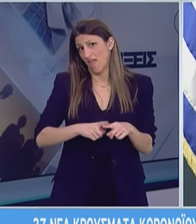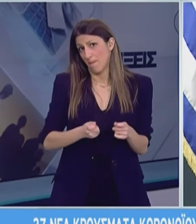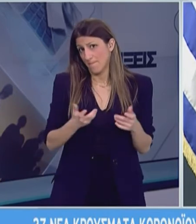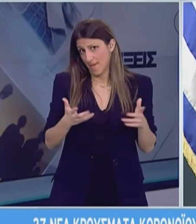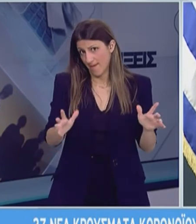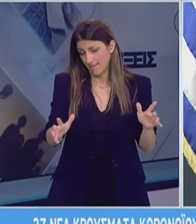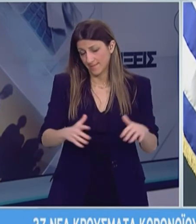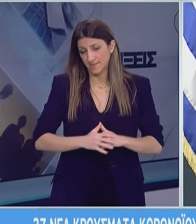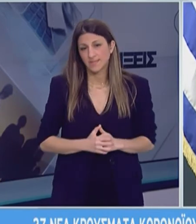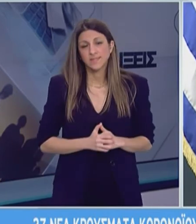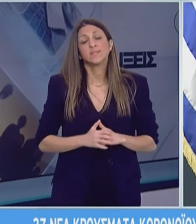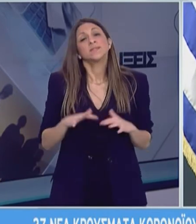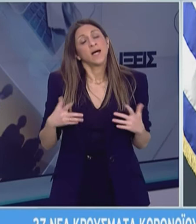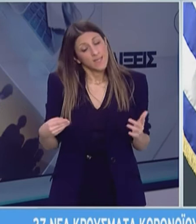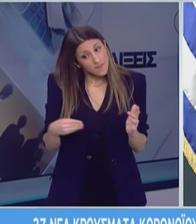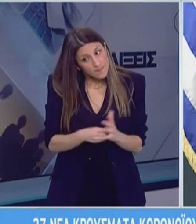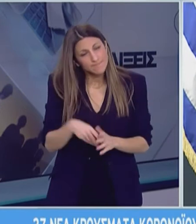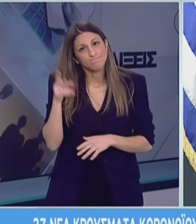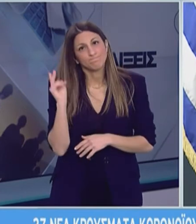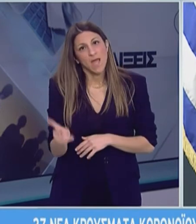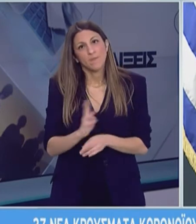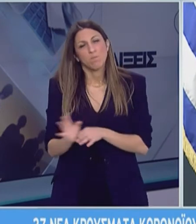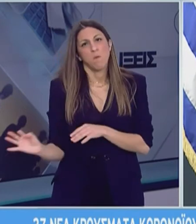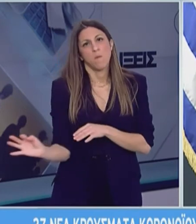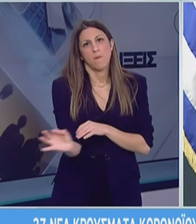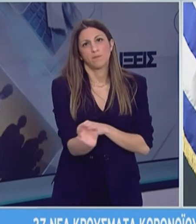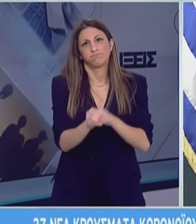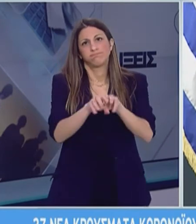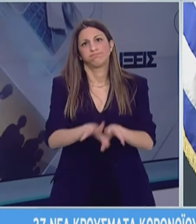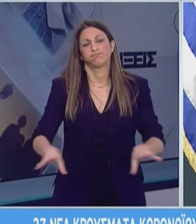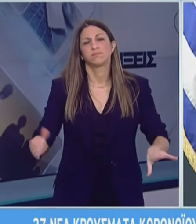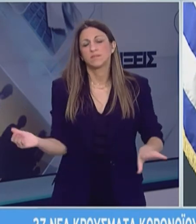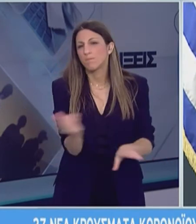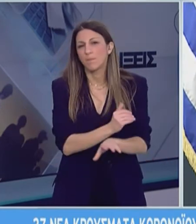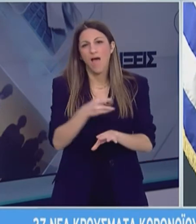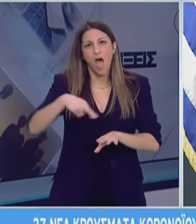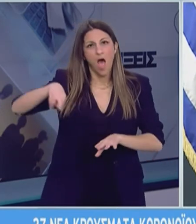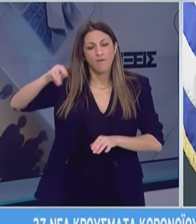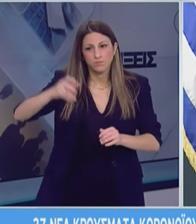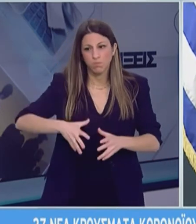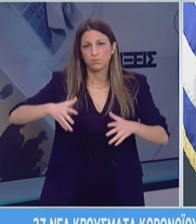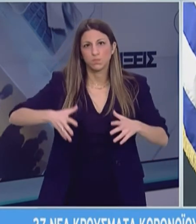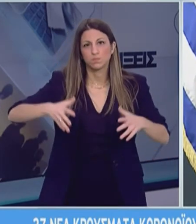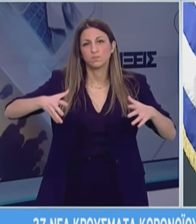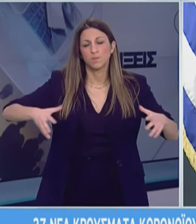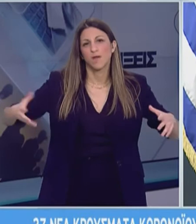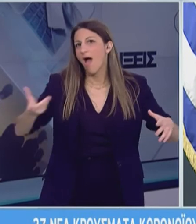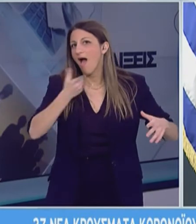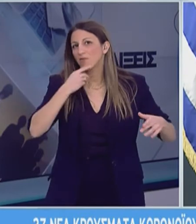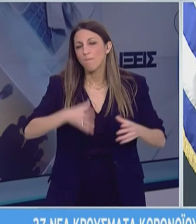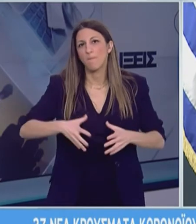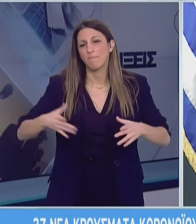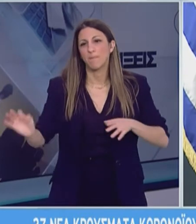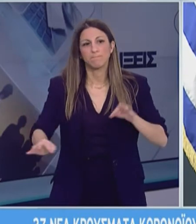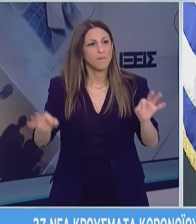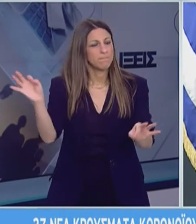η μεταδοτικότητα και αυτό που ονομάζουμε εμείς επιστήμονες attack rate δηλαδή το πόσο εύκολα μεταδίδεται